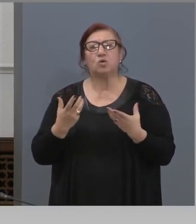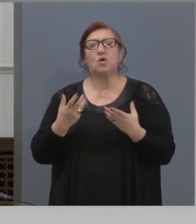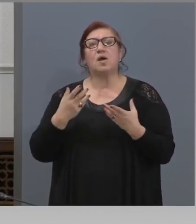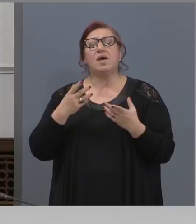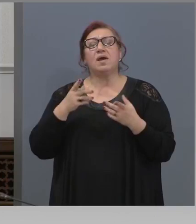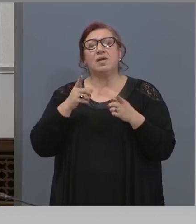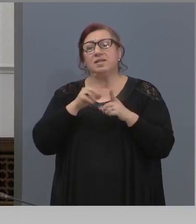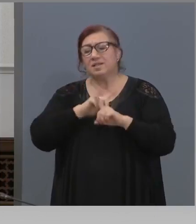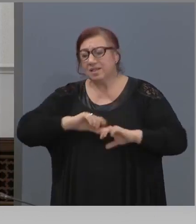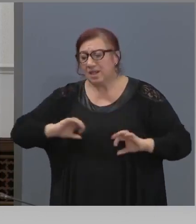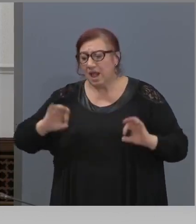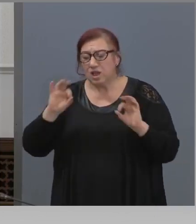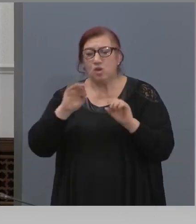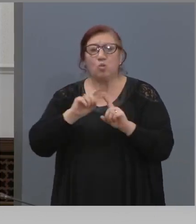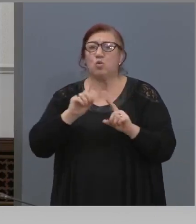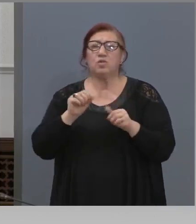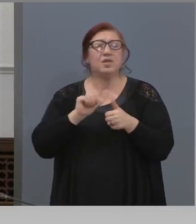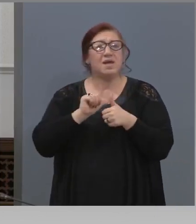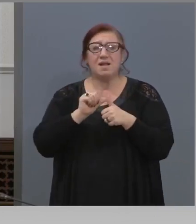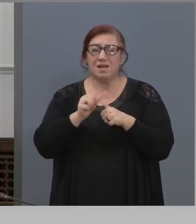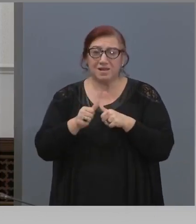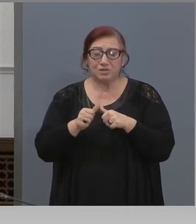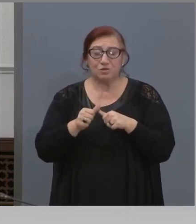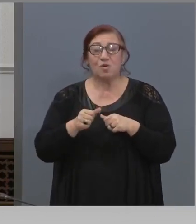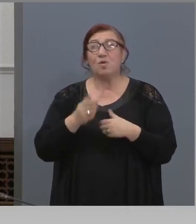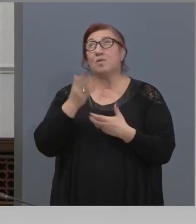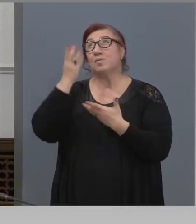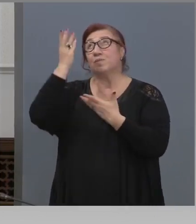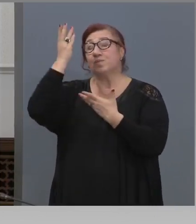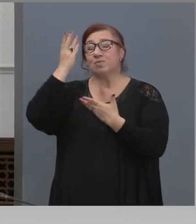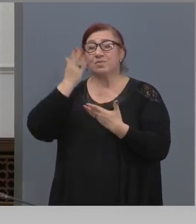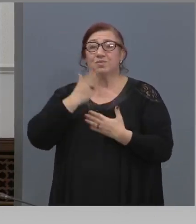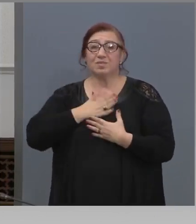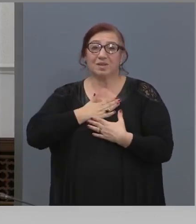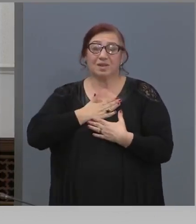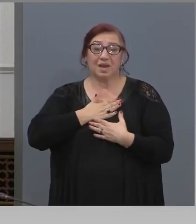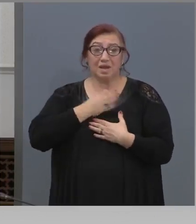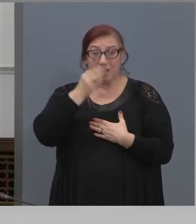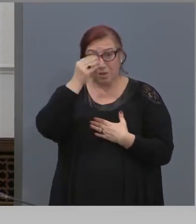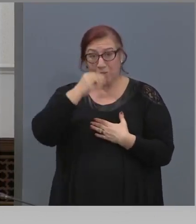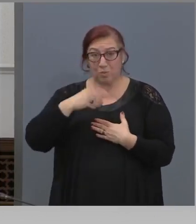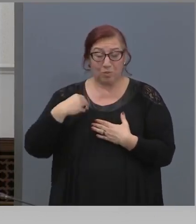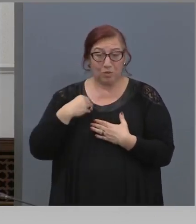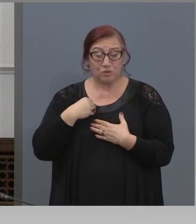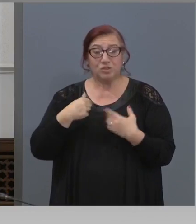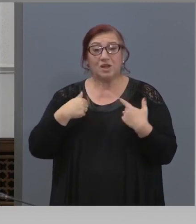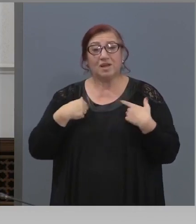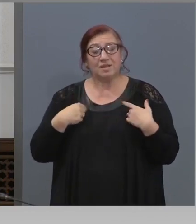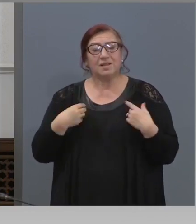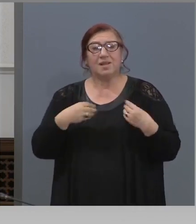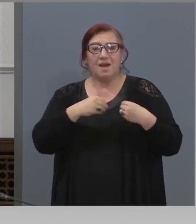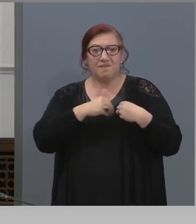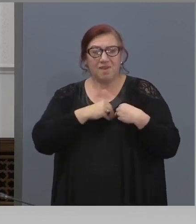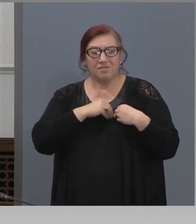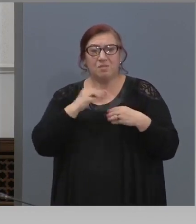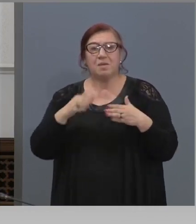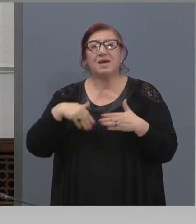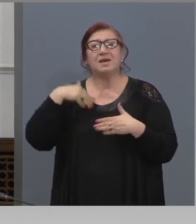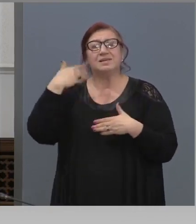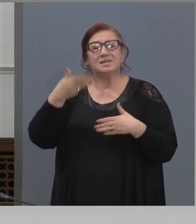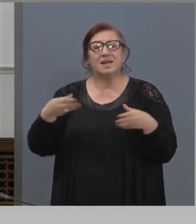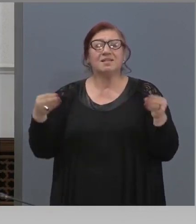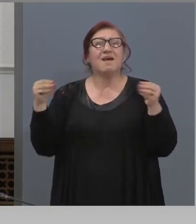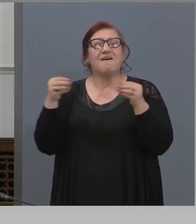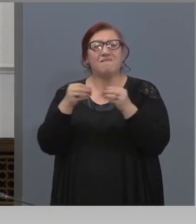никому не е лесно, но дай Боже, ние се вярваме, че след великият празник и за това,